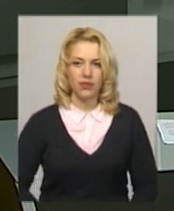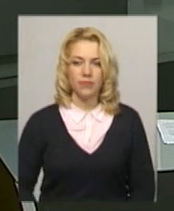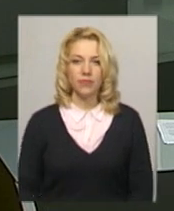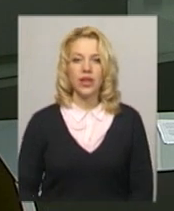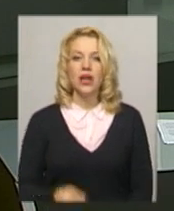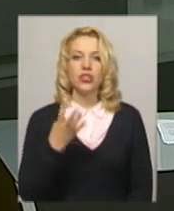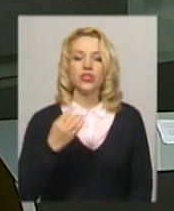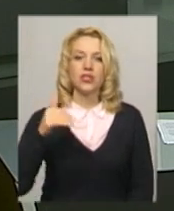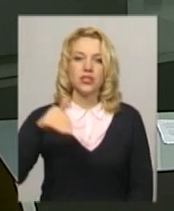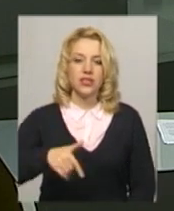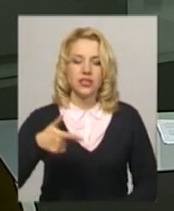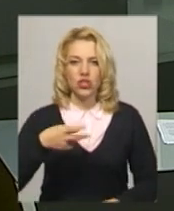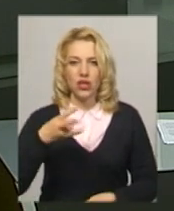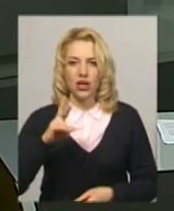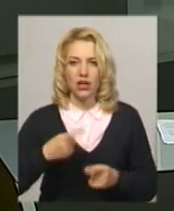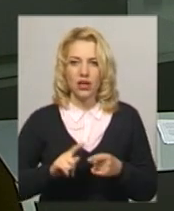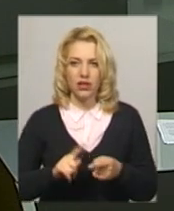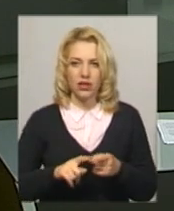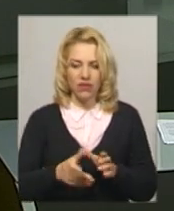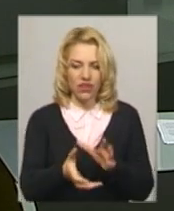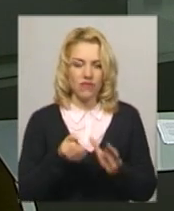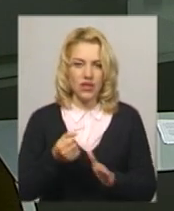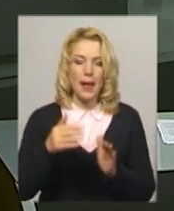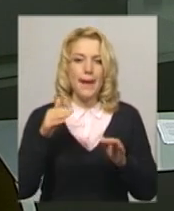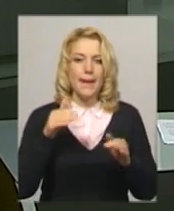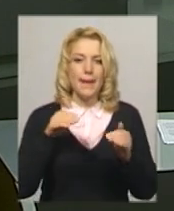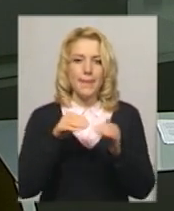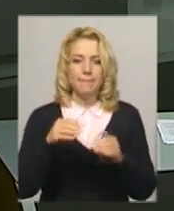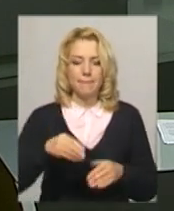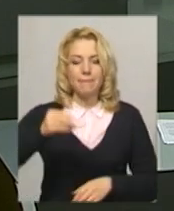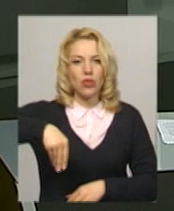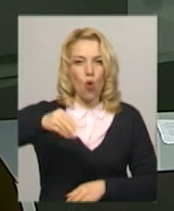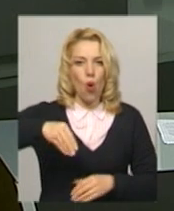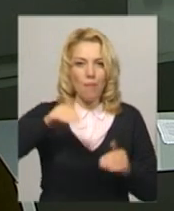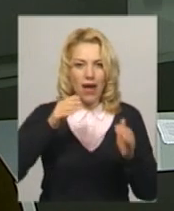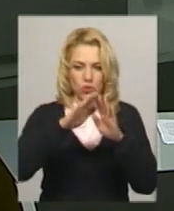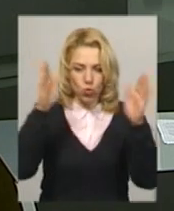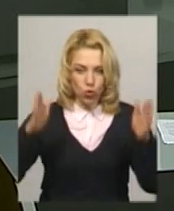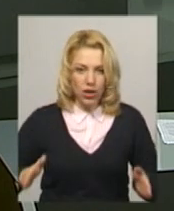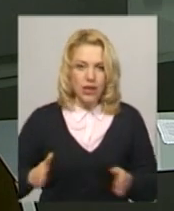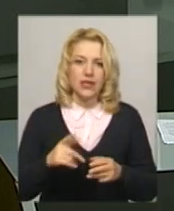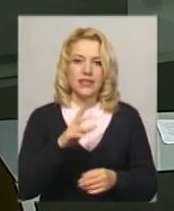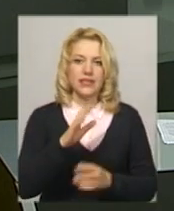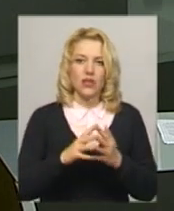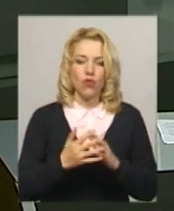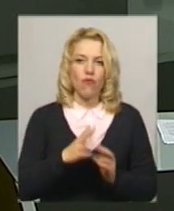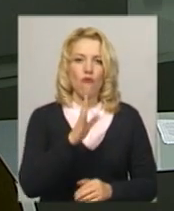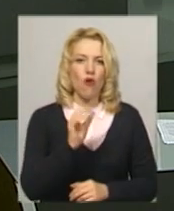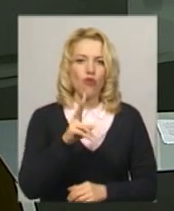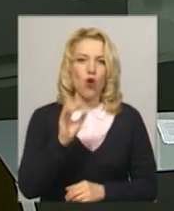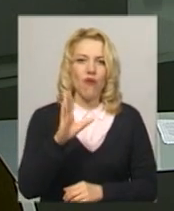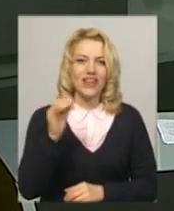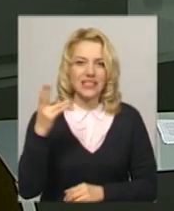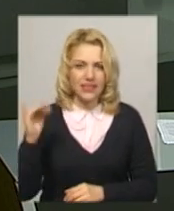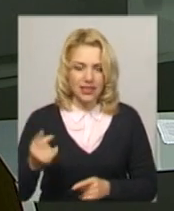400 тисяч гривень викрили з банкомату у селі Вовковинці Дережнянського району. Про це повідомила прес-секретар головного управління